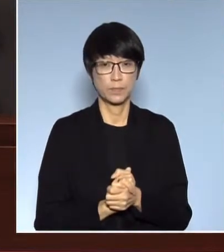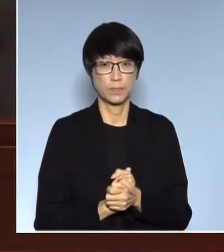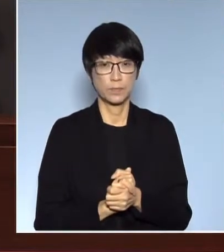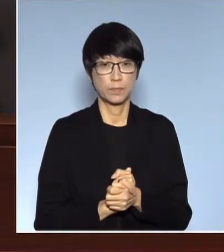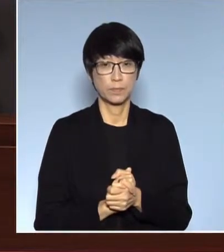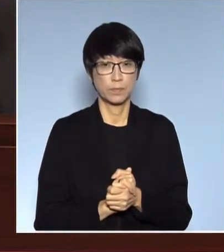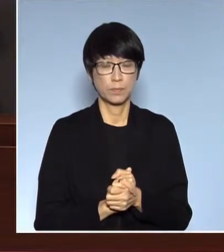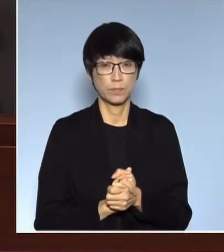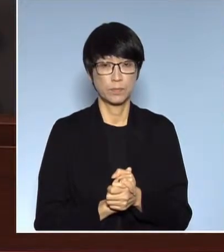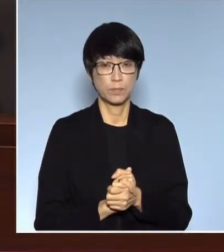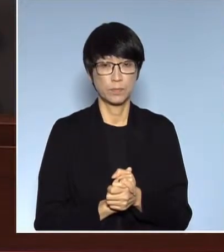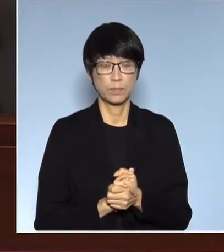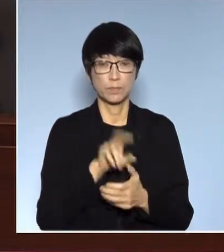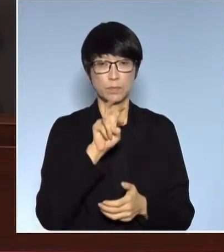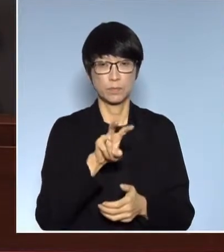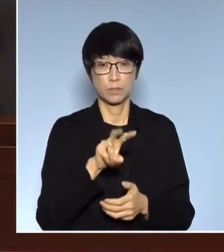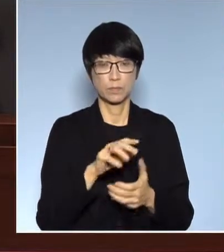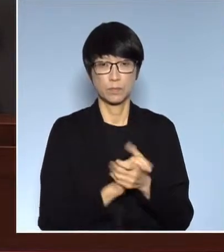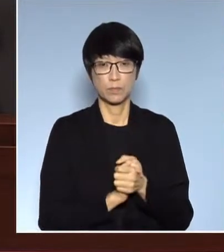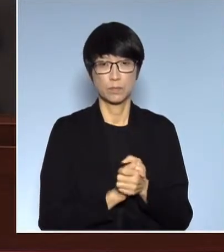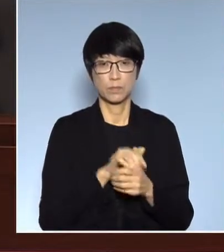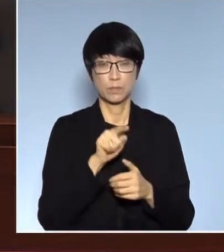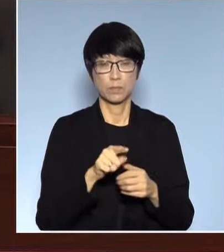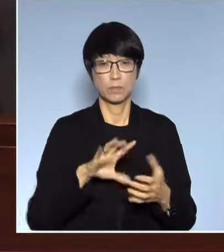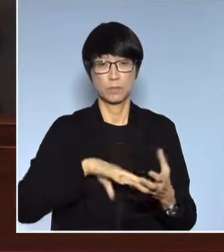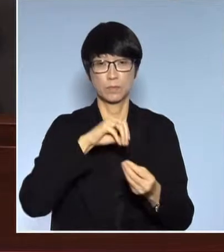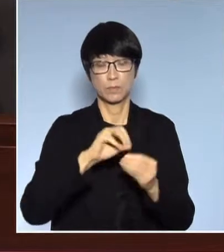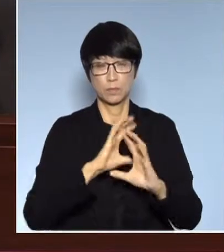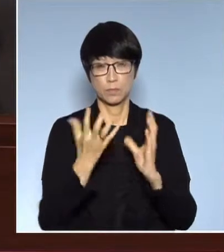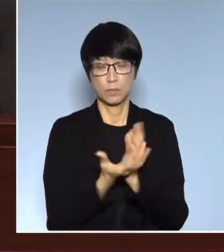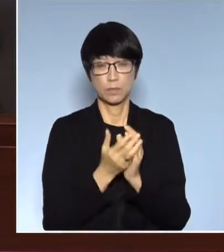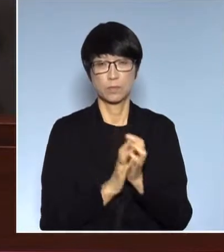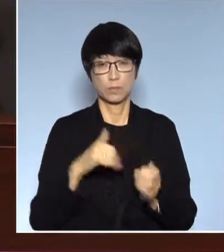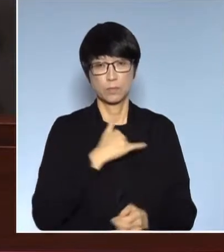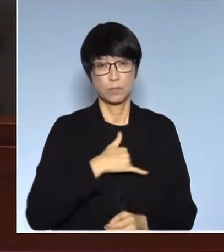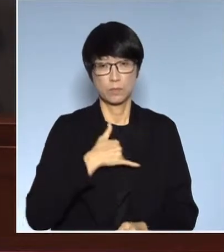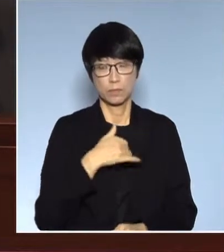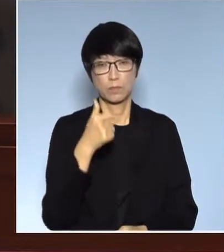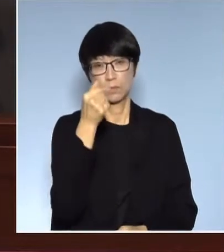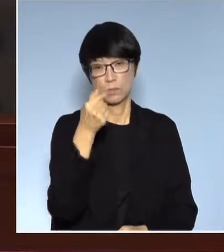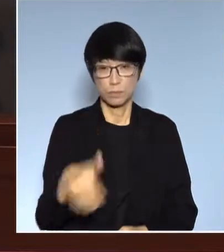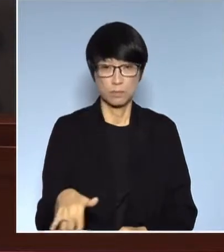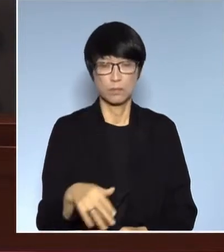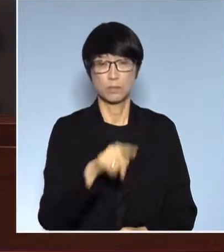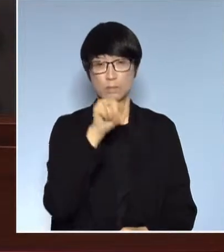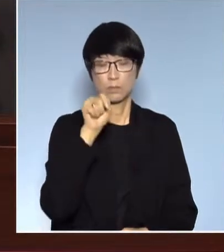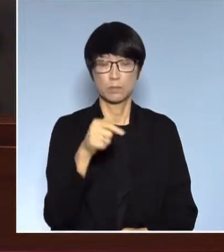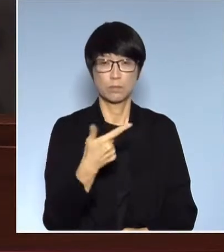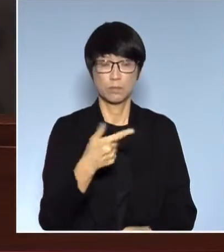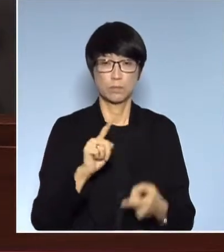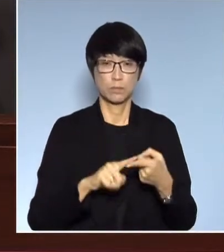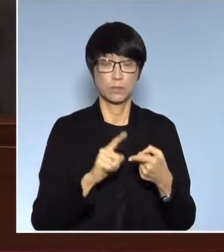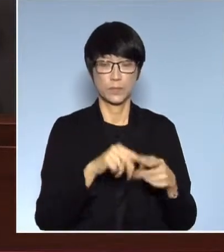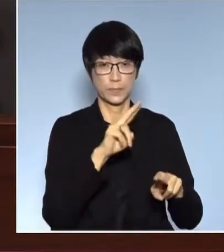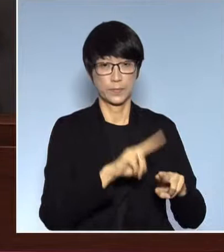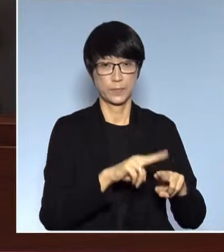回來的主席看回有一個一地兩檢關注組有很多疑十幾條疑問那第一個就是說內地